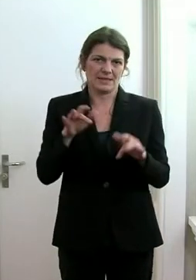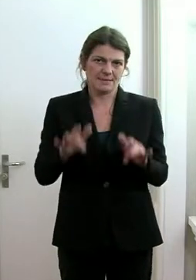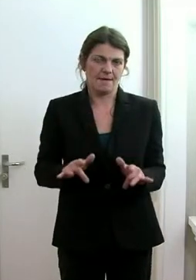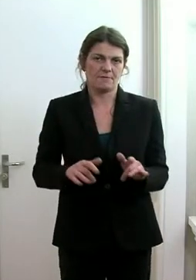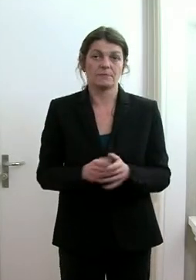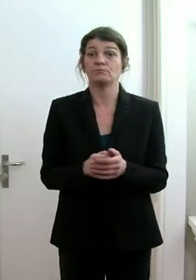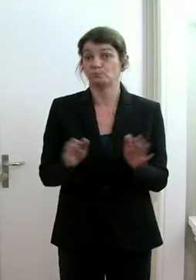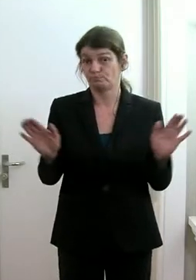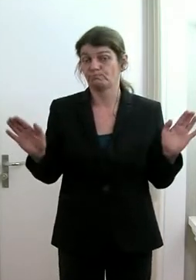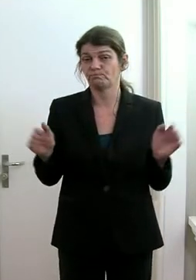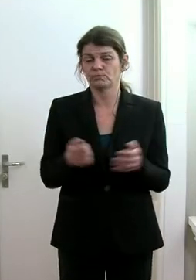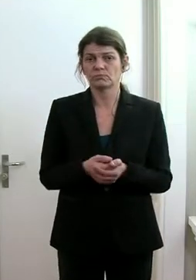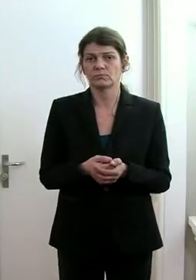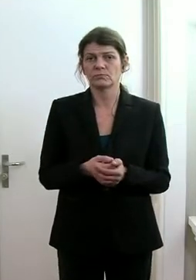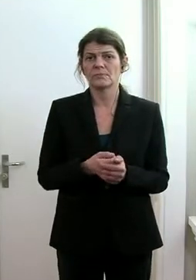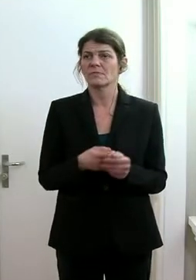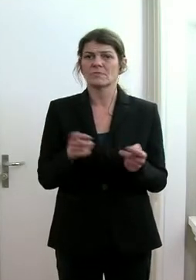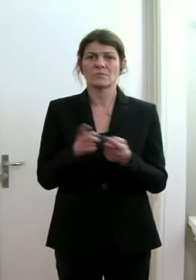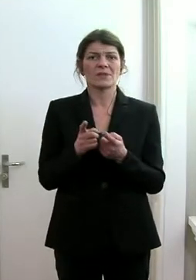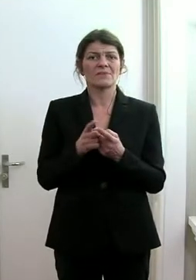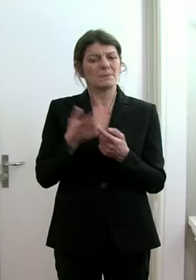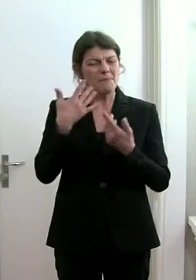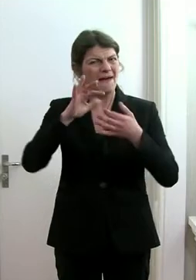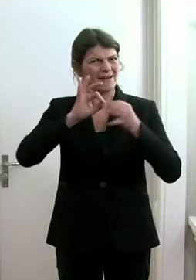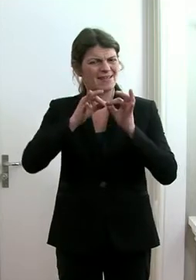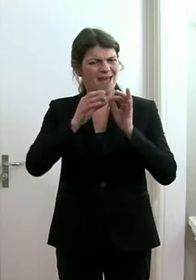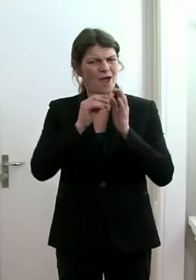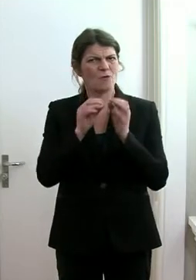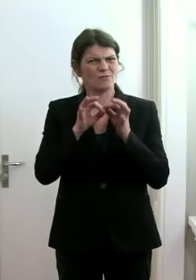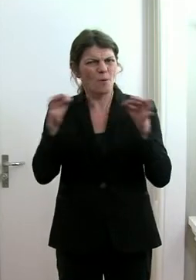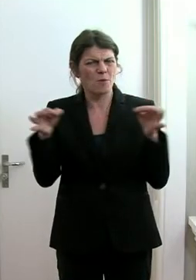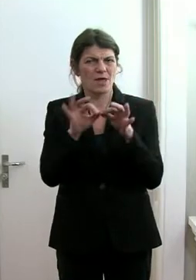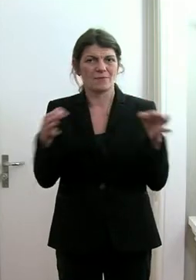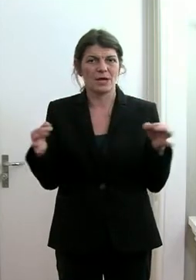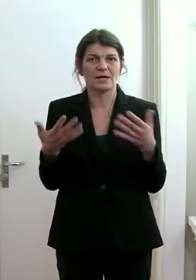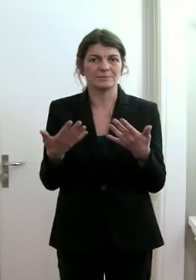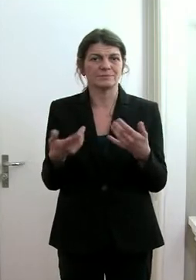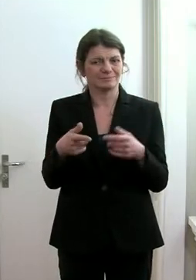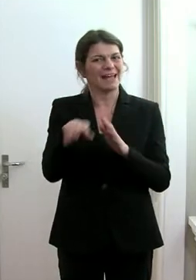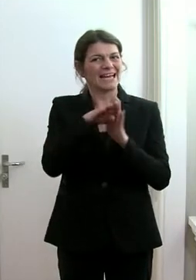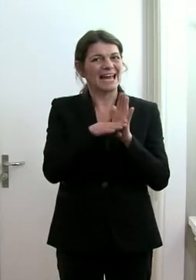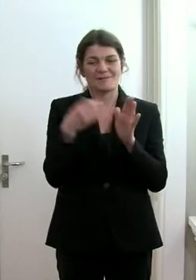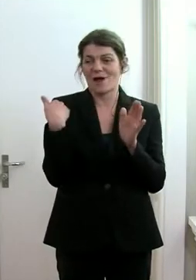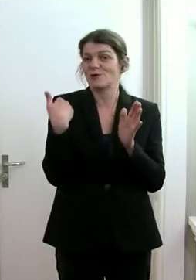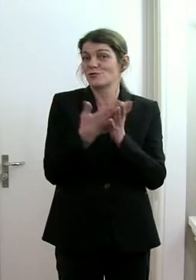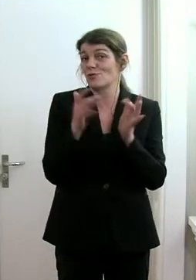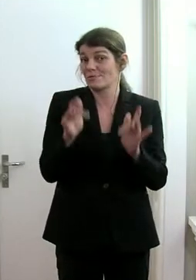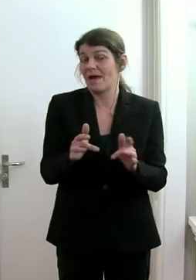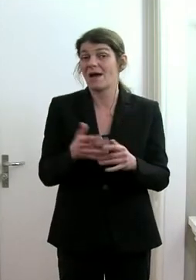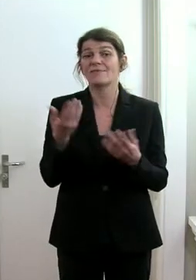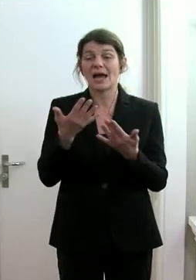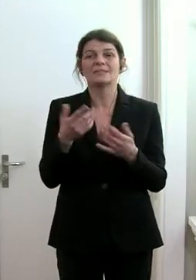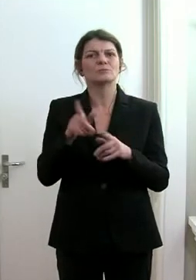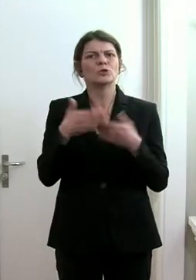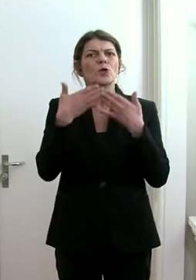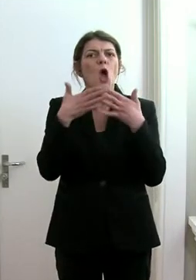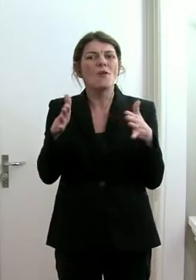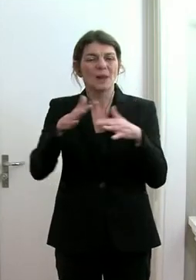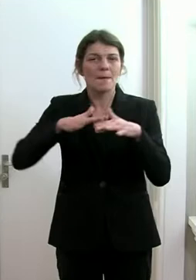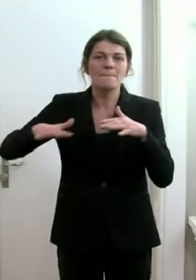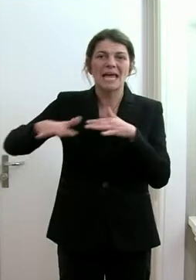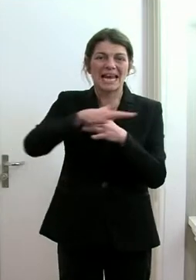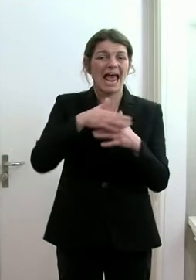eigentlich eine Präzisierung auch im Hinblick auf die Regelung, die wir bereits betroffen haben, dass in öffentlichen